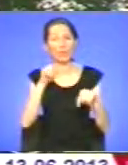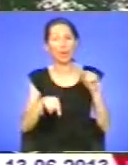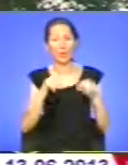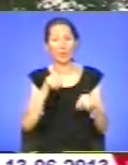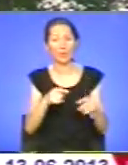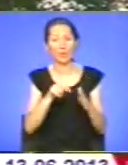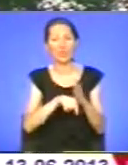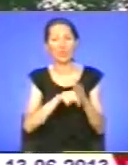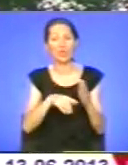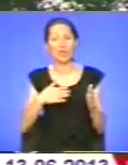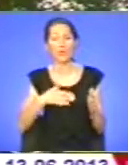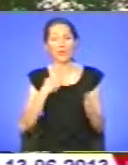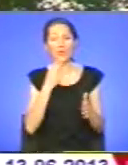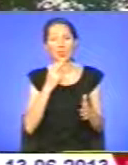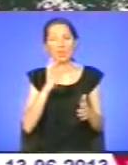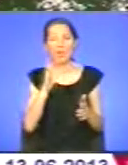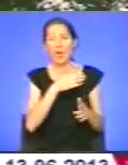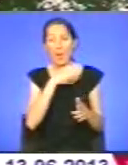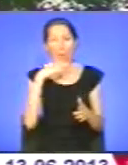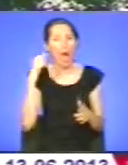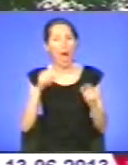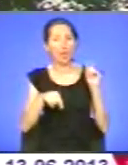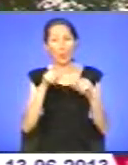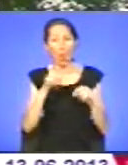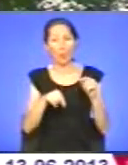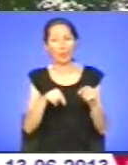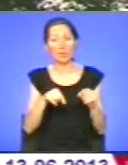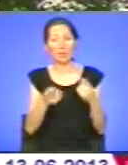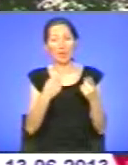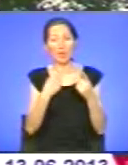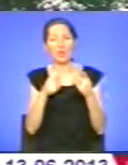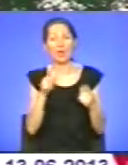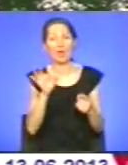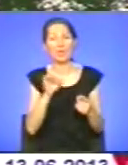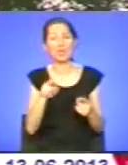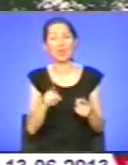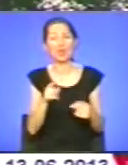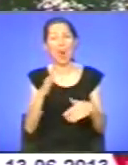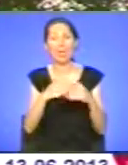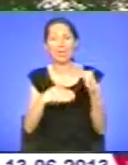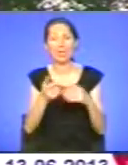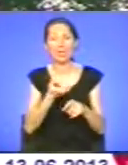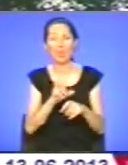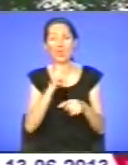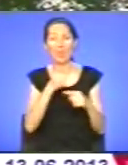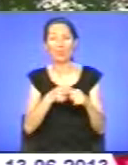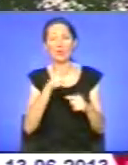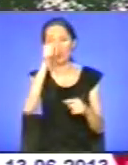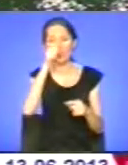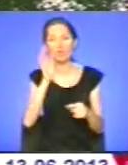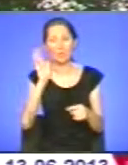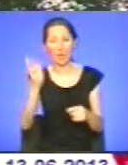в нас насправді в червні буде дуже багато опадів. Якщо говорити про те, що ще більше половини місця попереду.